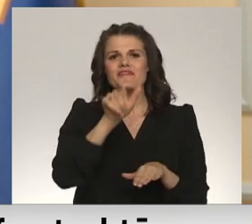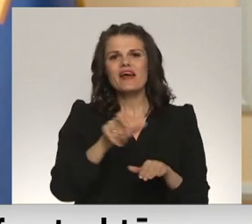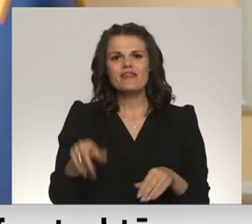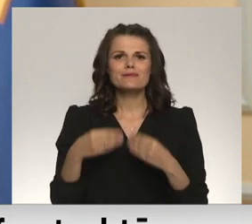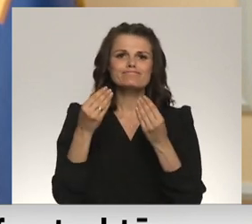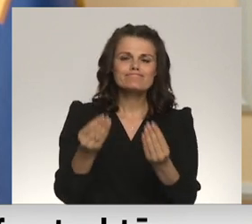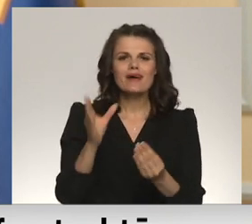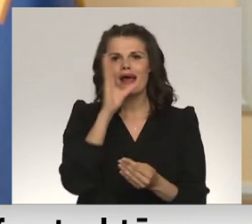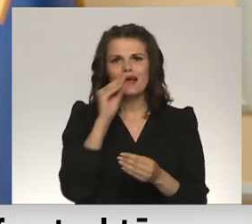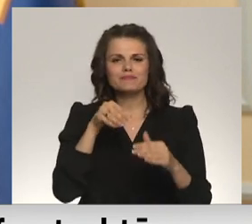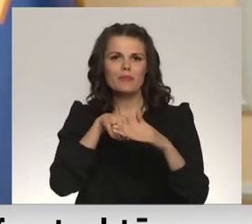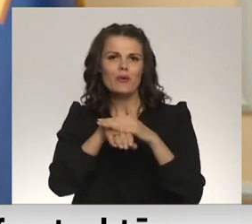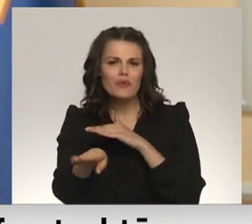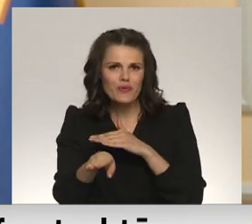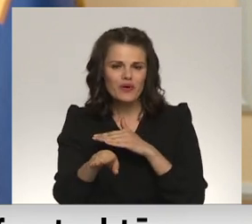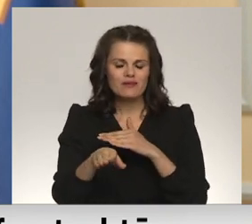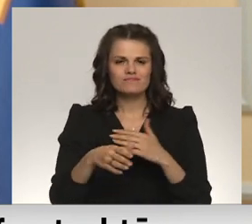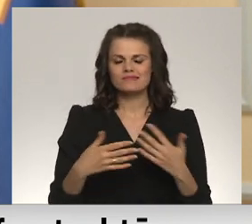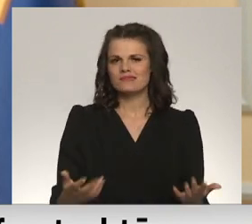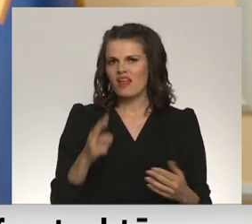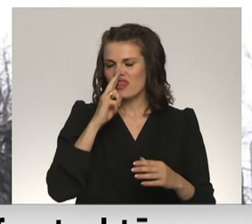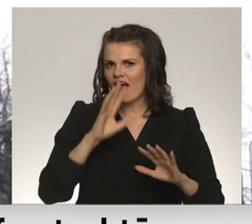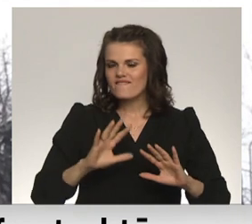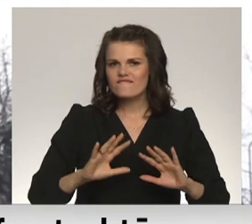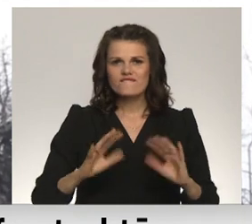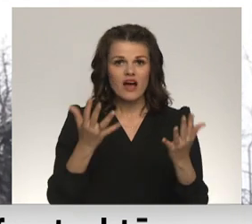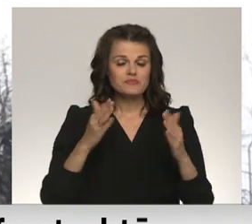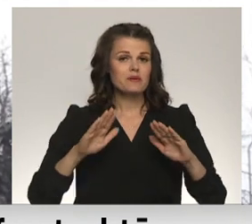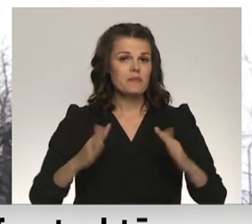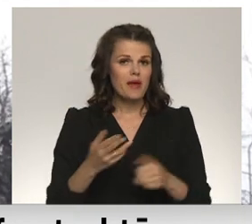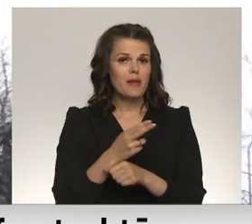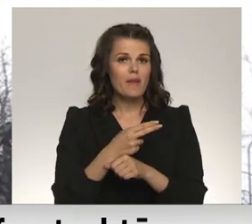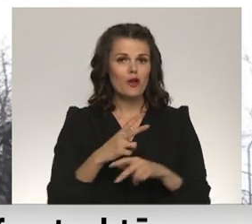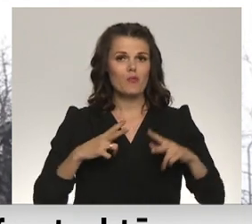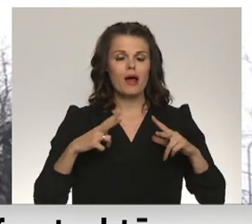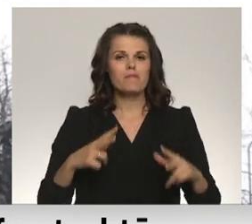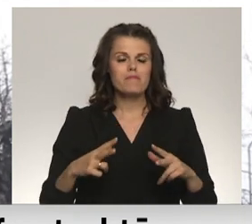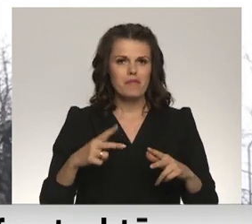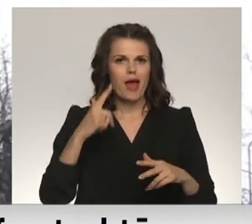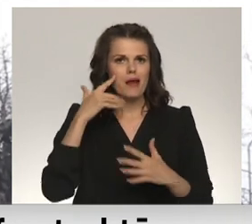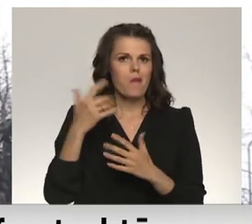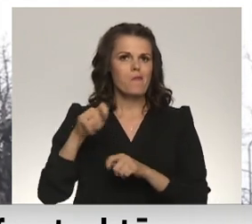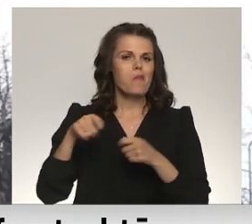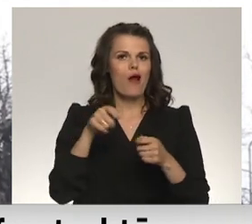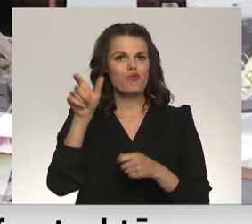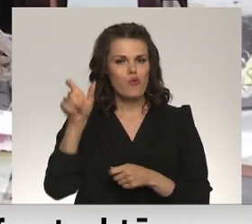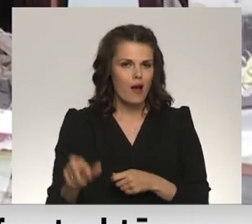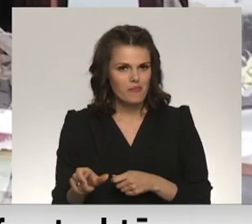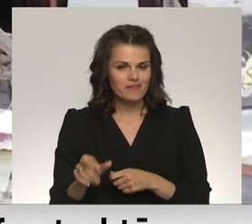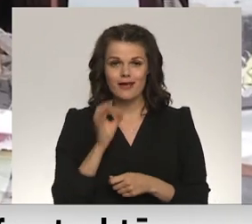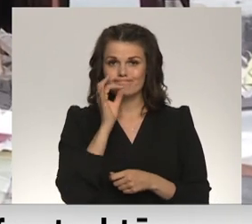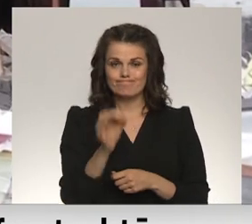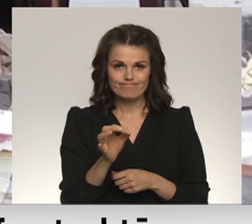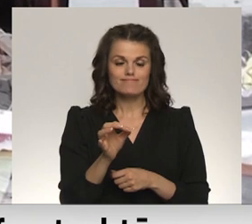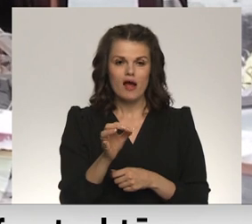nodrošināt iespēju pamest teritoriju bijuši neveiksmīgi. Tikmēr Mariupols mēra padomnieks Petro Andrišenko vēsta, ka